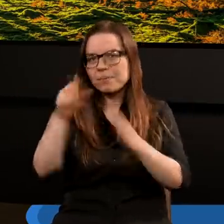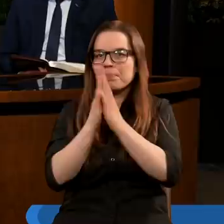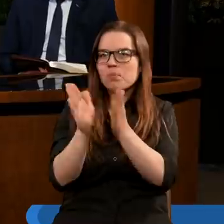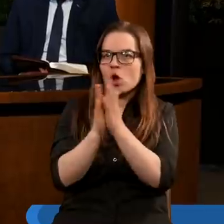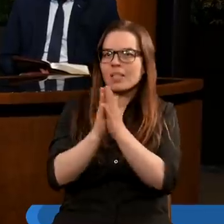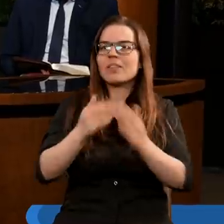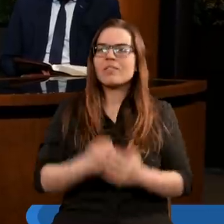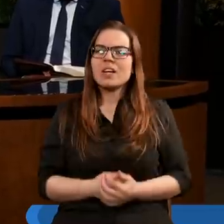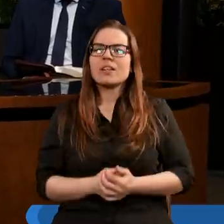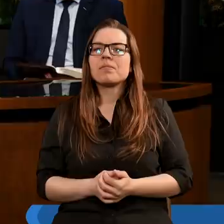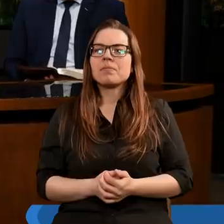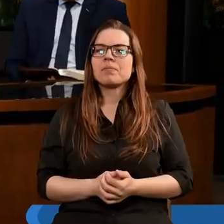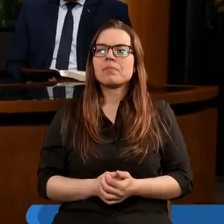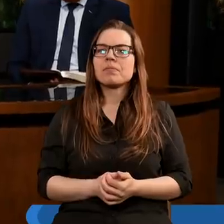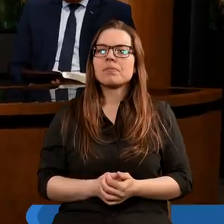modlitwę.